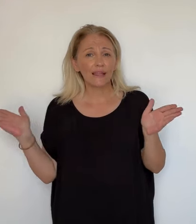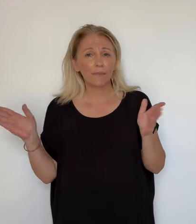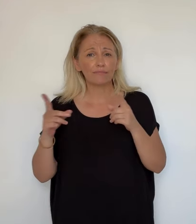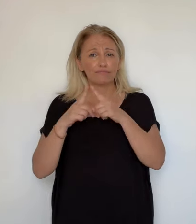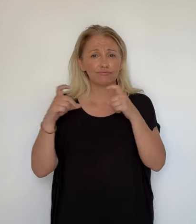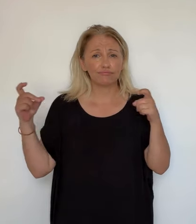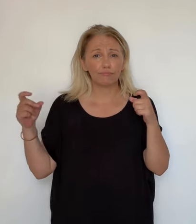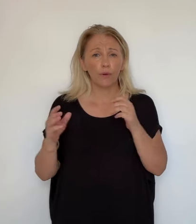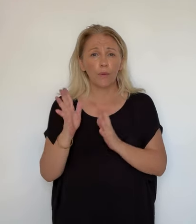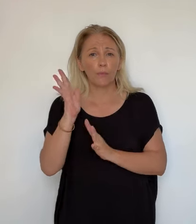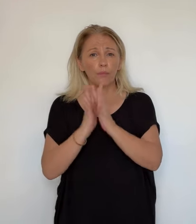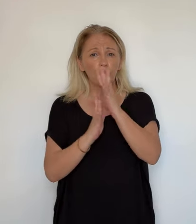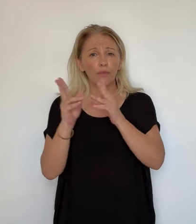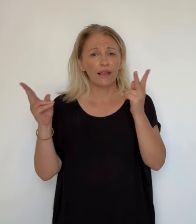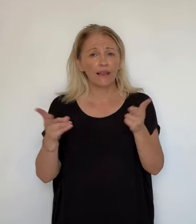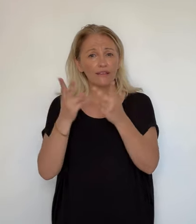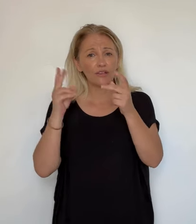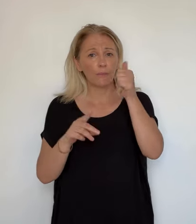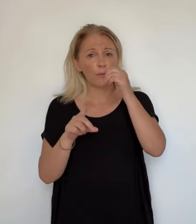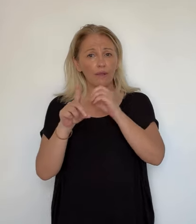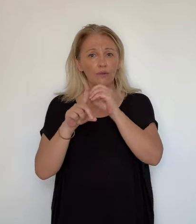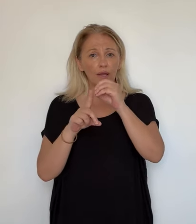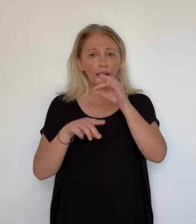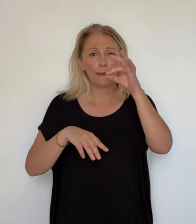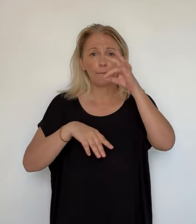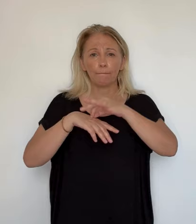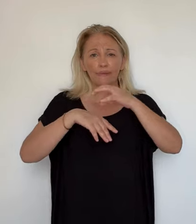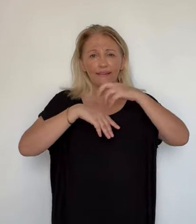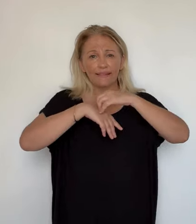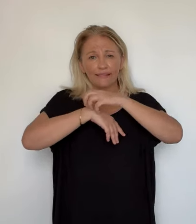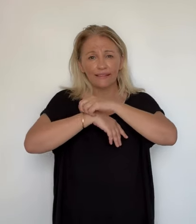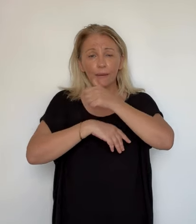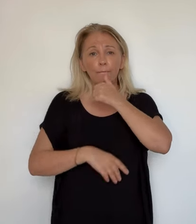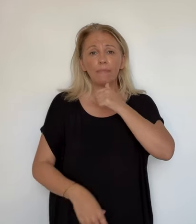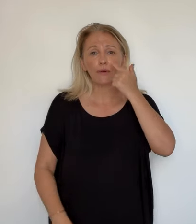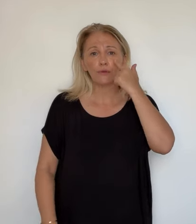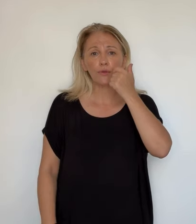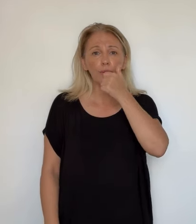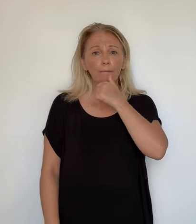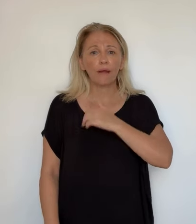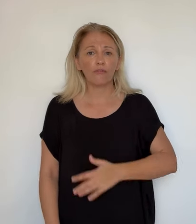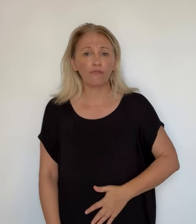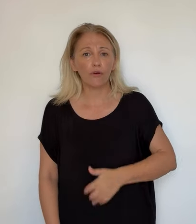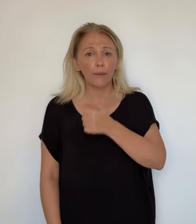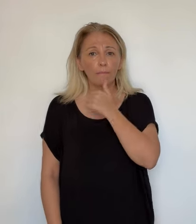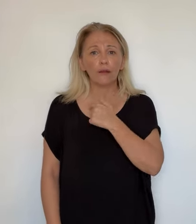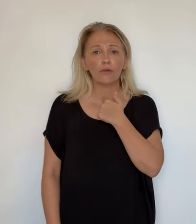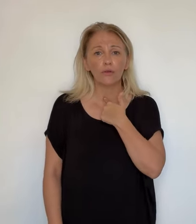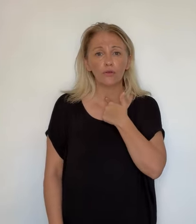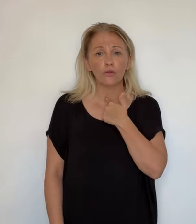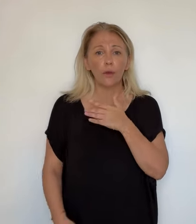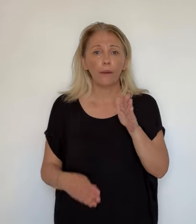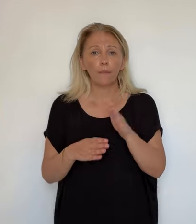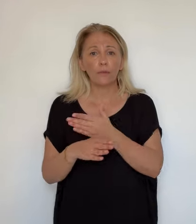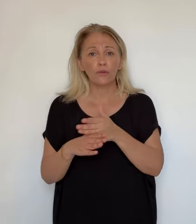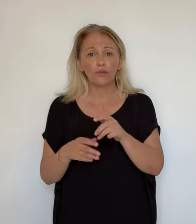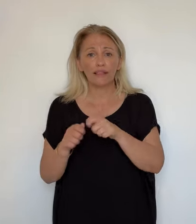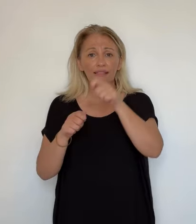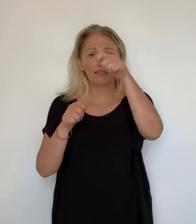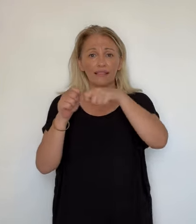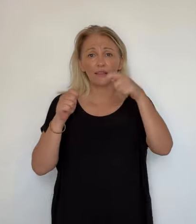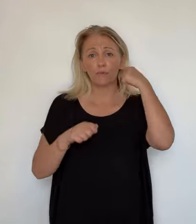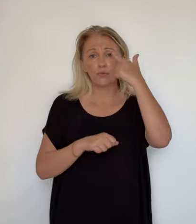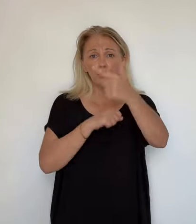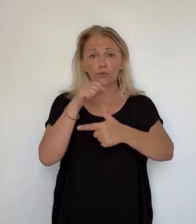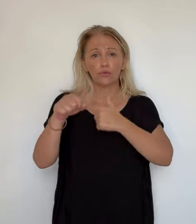degré, piqûres de tiques, conjonctivite, cystite et maux de gorge. Un projet en phase de test sur deux ans qui a séduit cette pharmacienne.